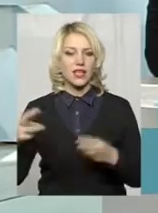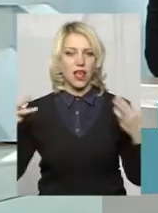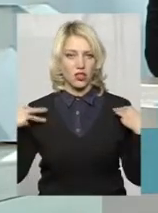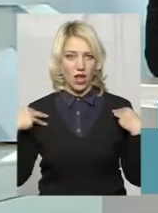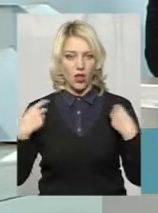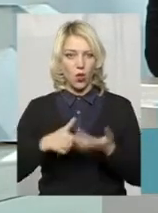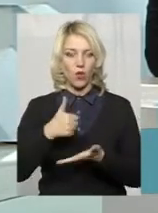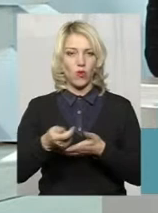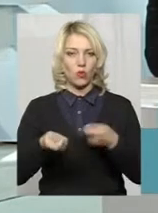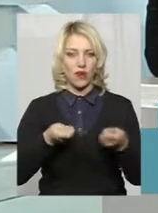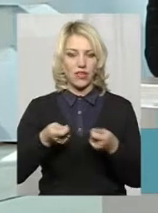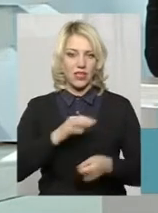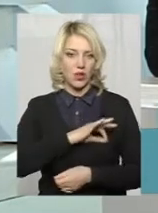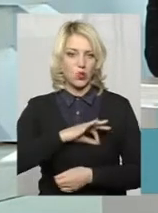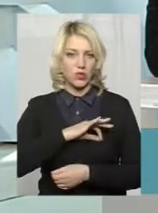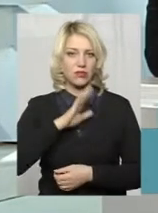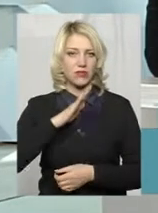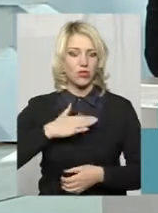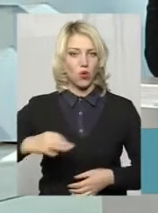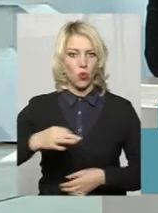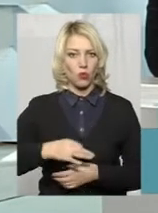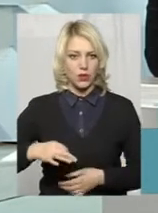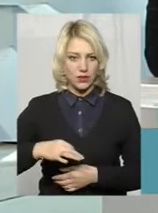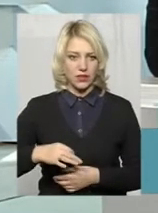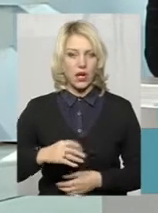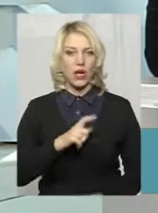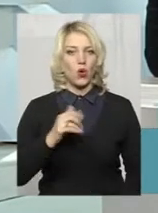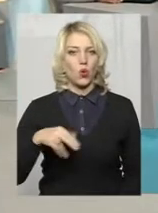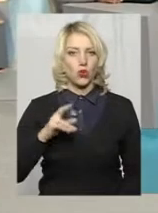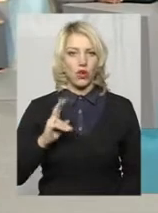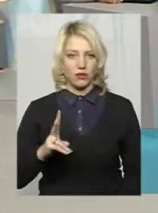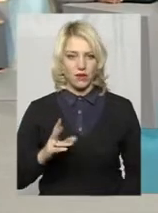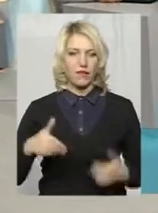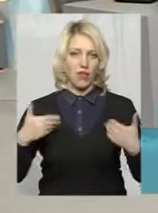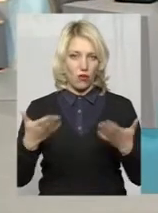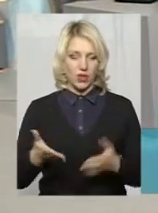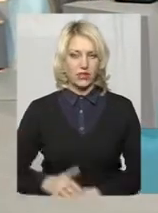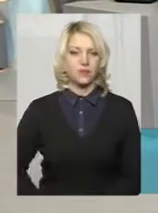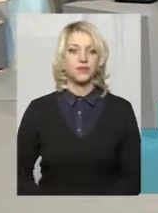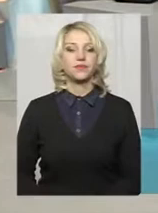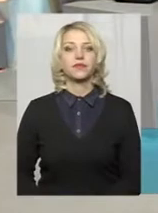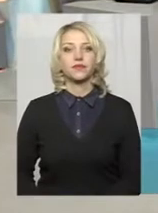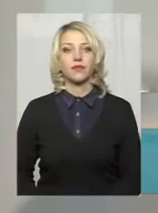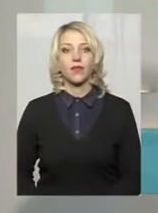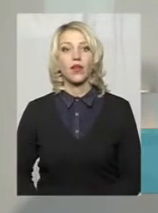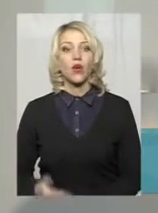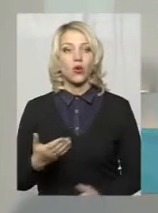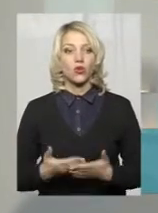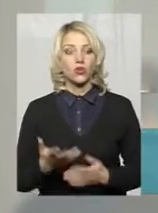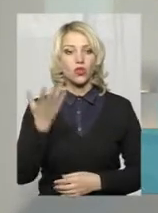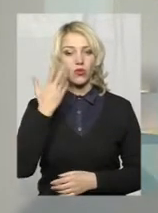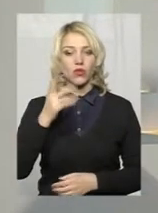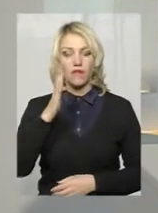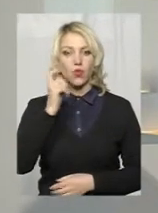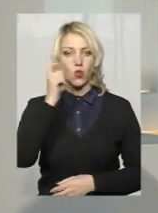Головного управління юстиції у Хмельницькій області Віктором Худняком. Вітаю вас, панове. Добрий вечір. Отже, коли в